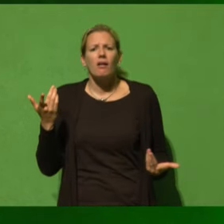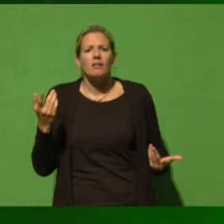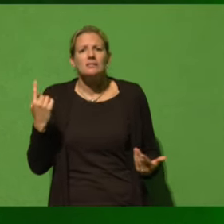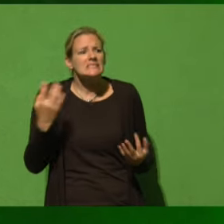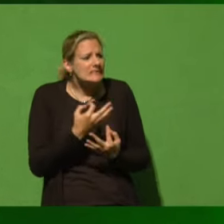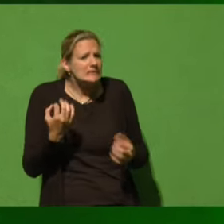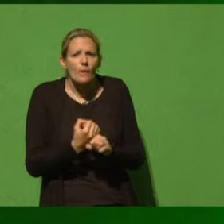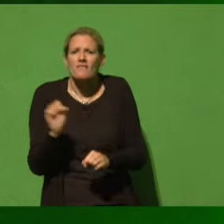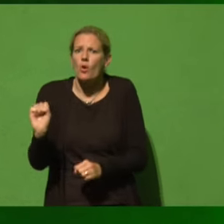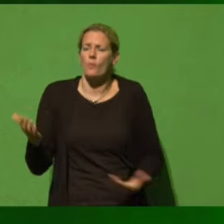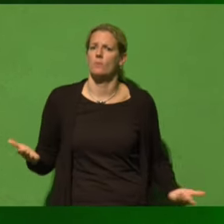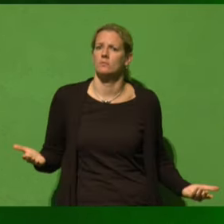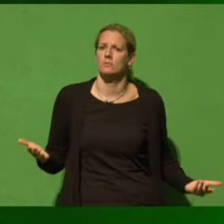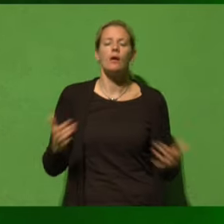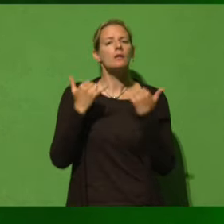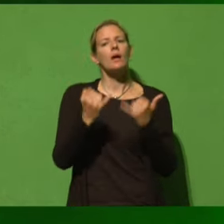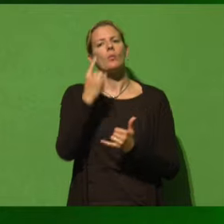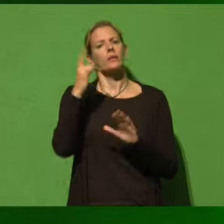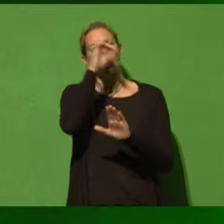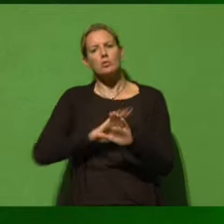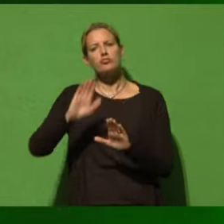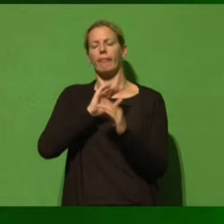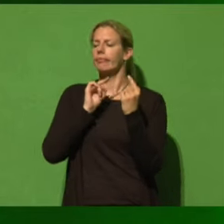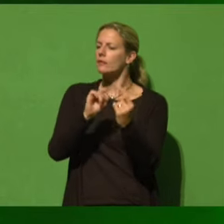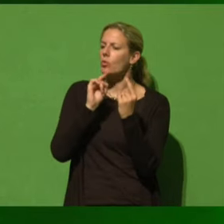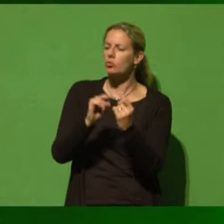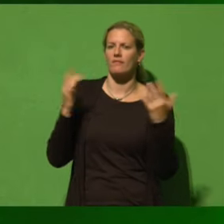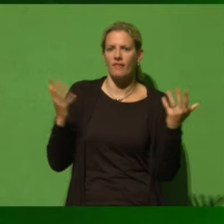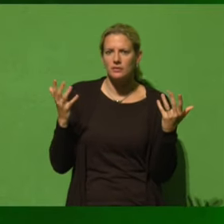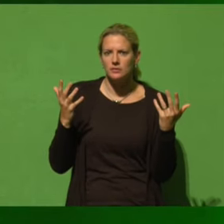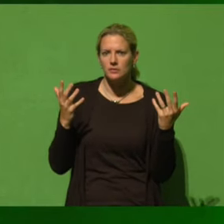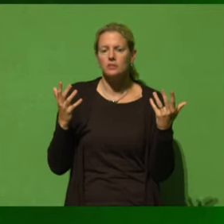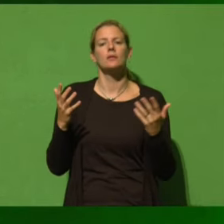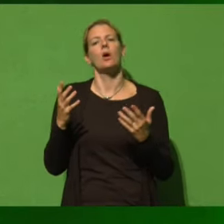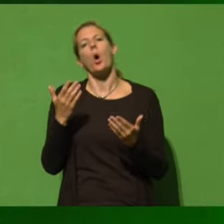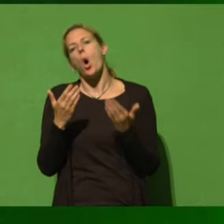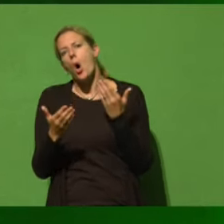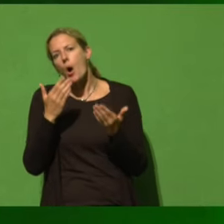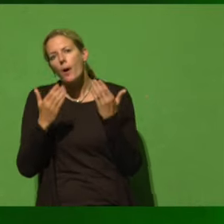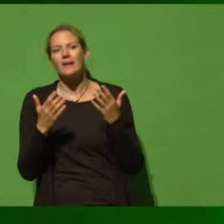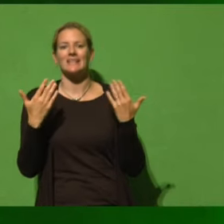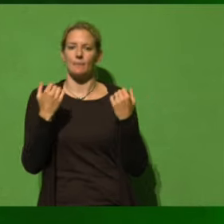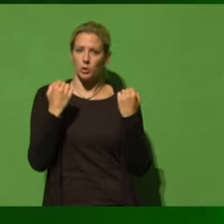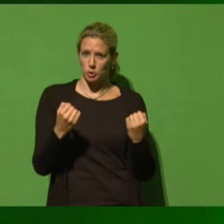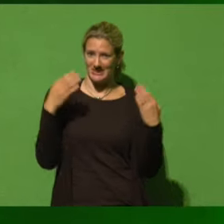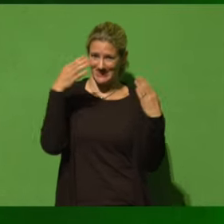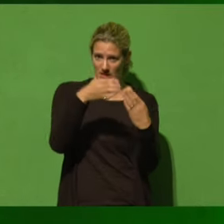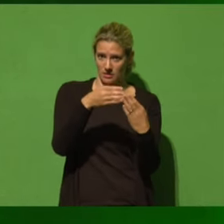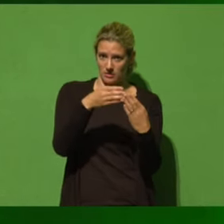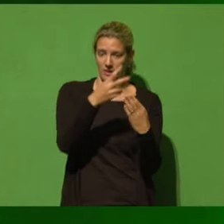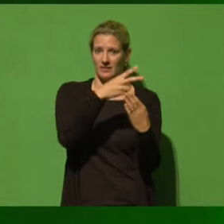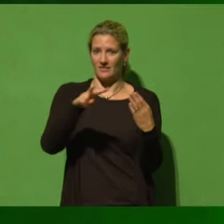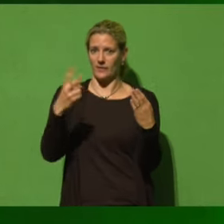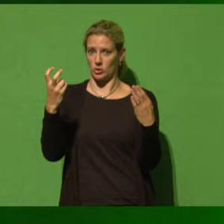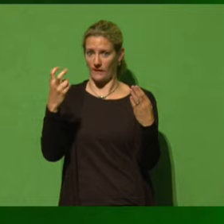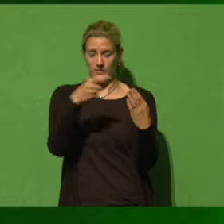wenig? Worum geht gerade die Debatte in Deutschland? Die Debatte um Deutschland geht darum, ob wir die Klimaschutzziele für das Jahr 2020